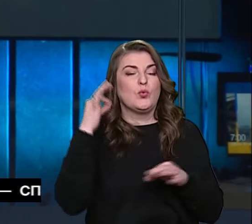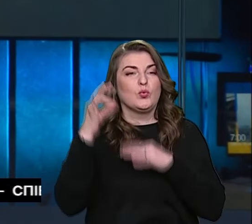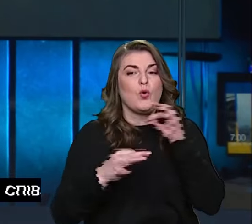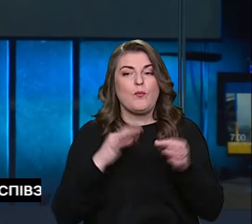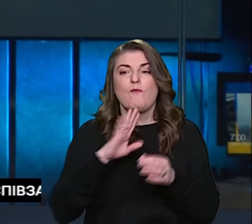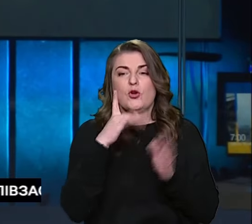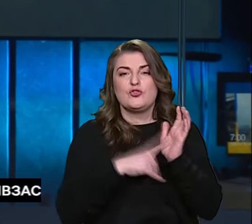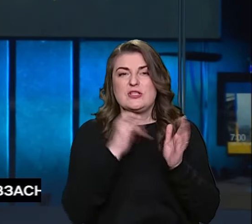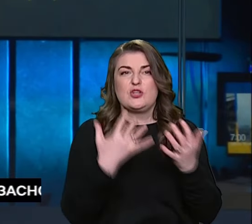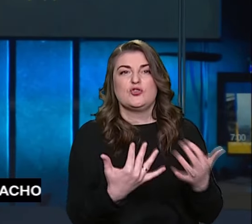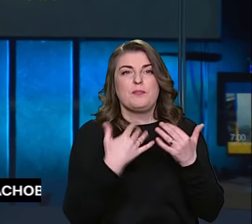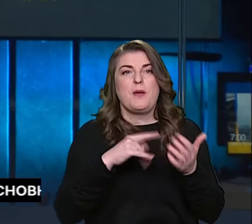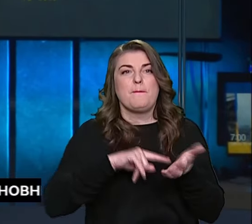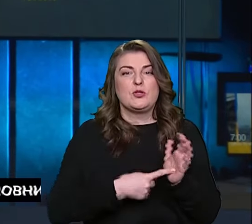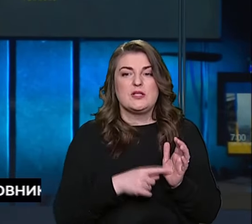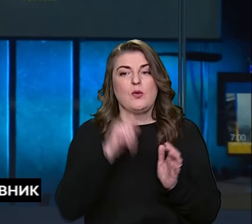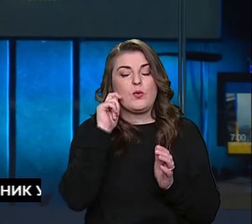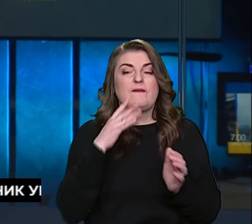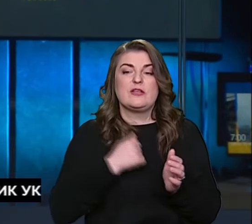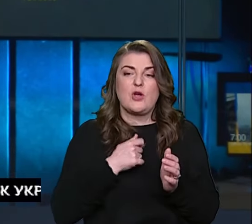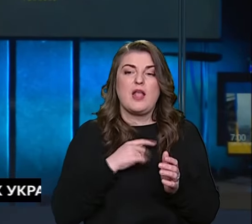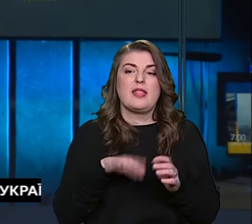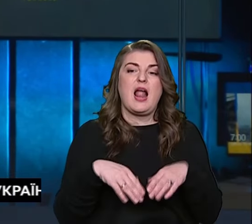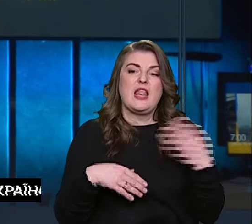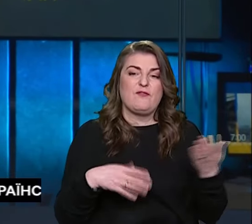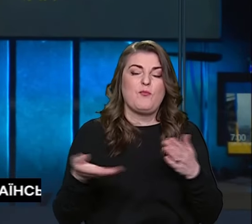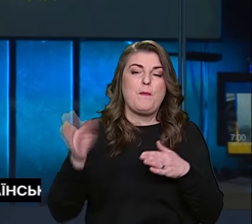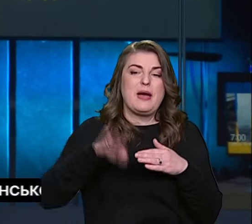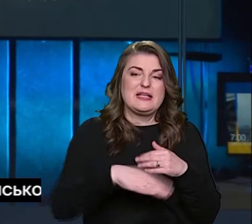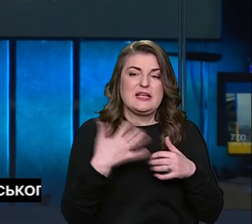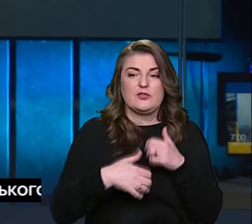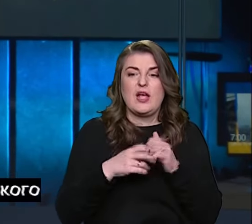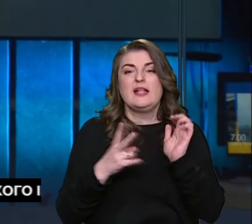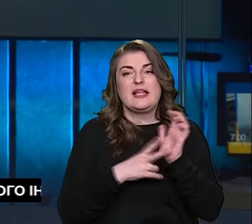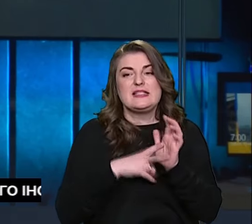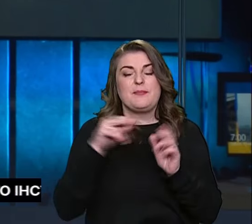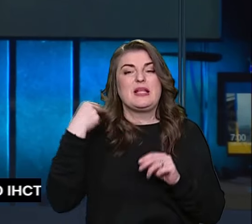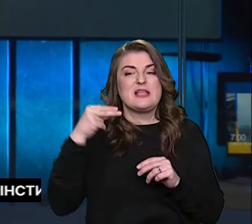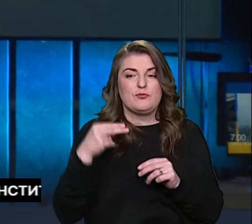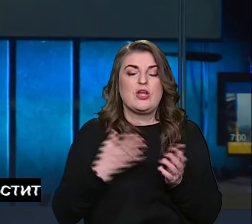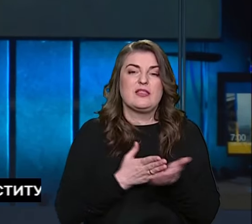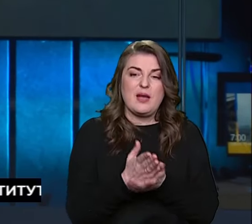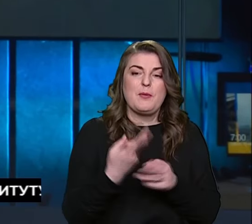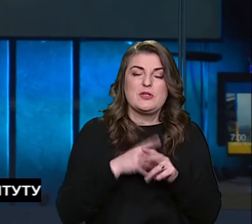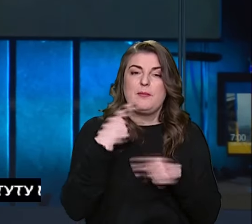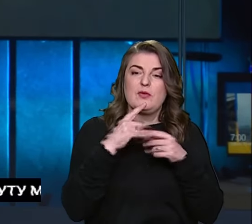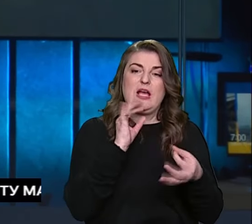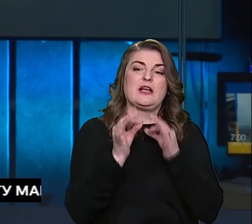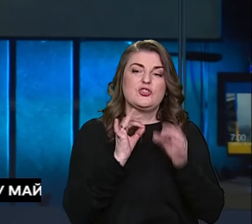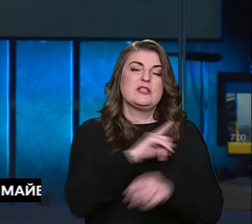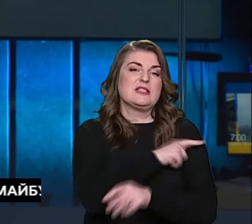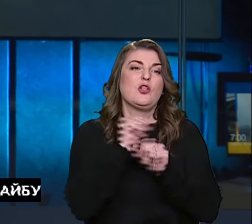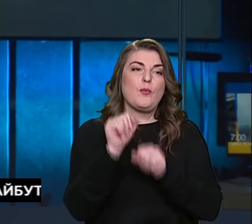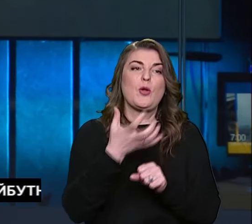шість разів штурмував позиції українських військових на лівому березі Херсонщини та сім на Запорізькому напрямку. Про це повідомила речниця